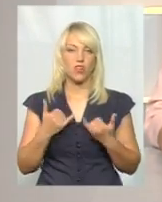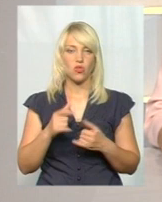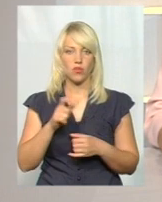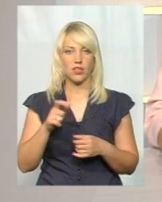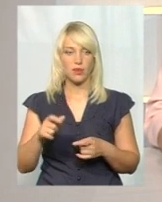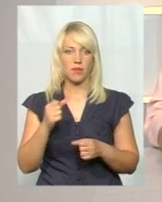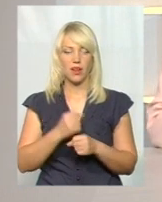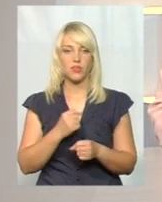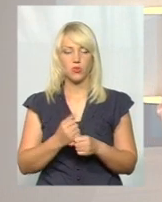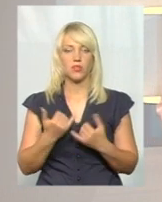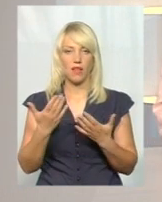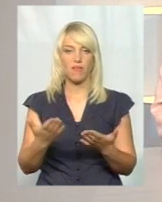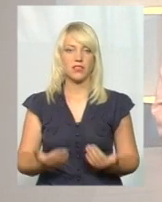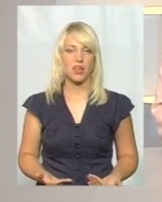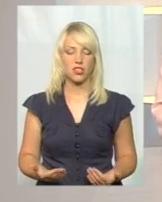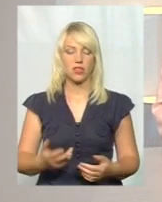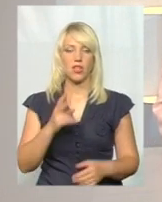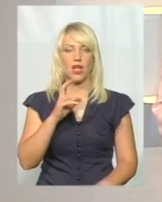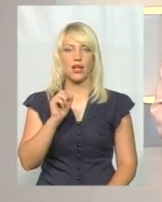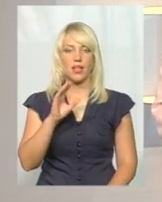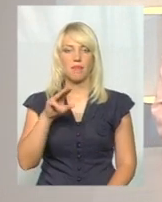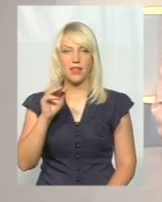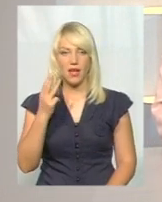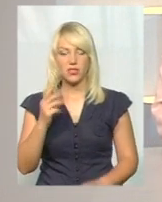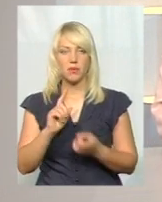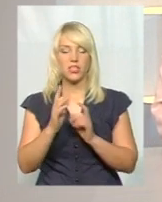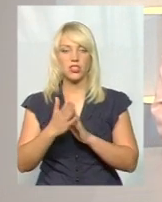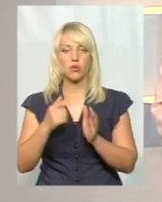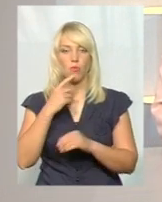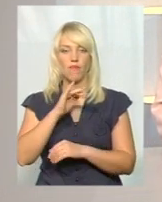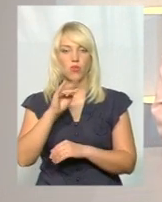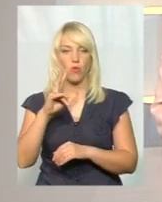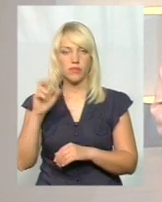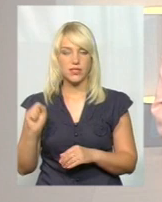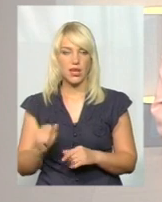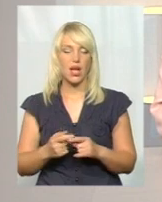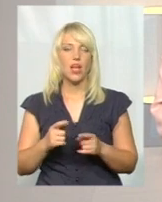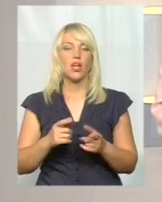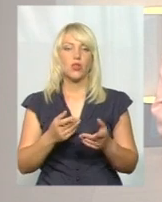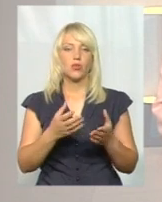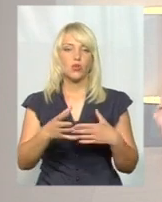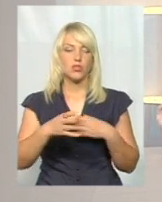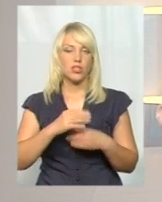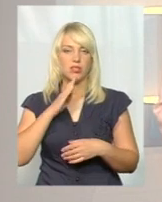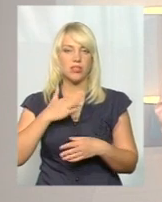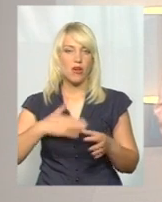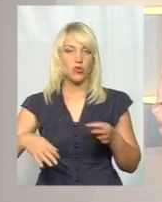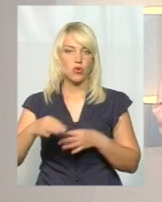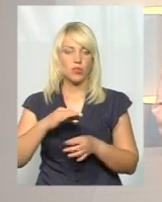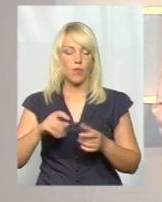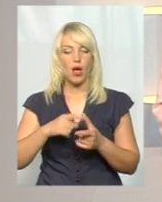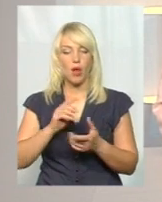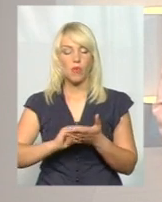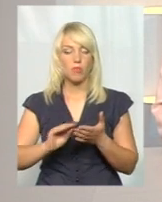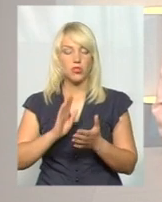Працюємо для вас наживо у студії Олена Кеміняшна. Жестову мову перекладає Оксана Фіновська. Долучайтеся до розмови або пишіть